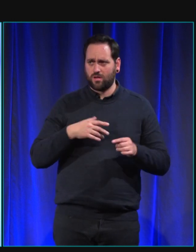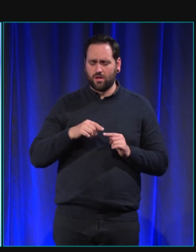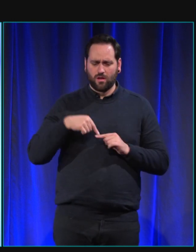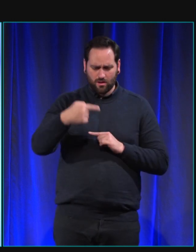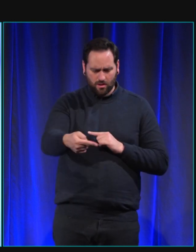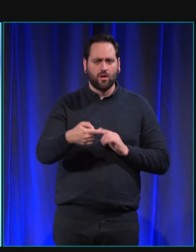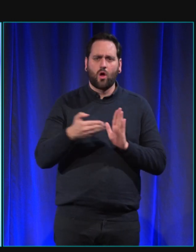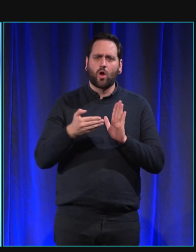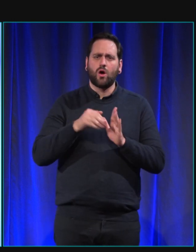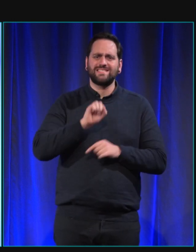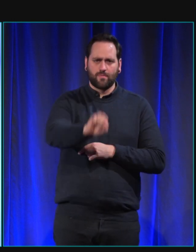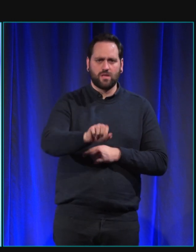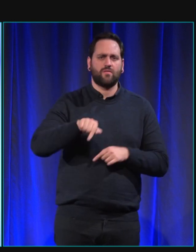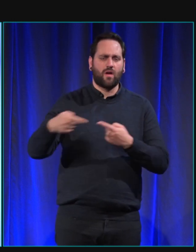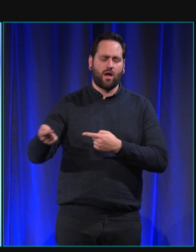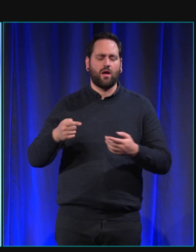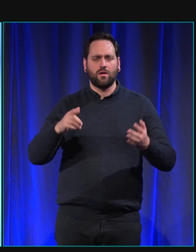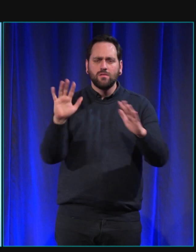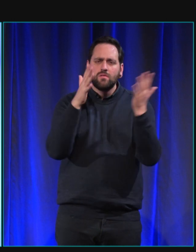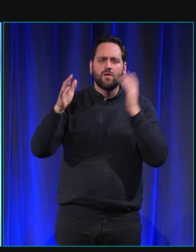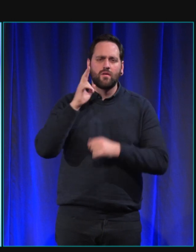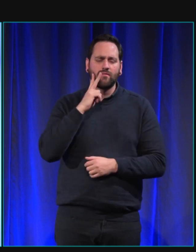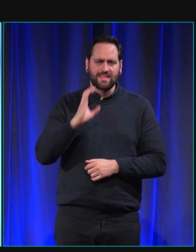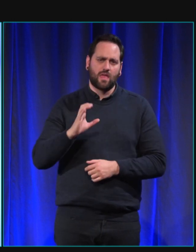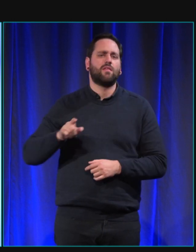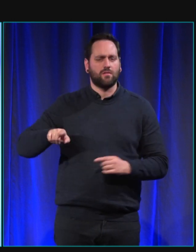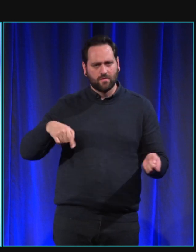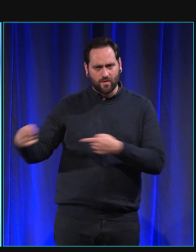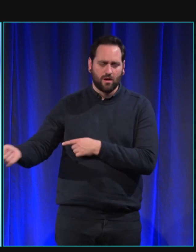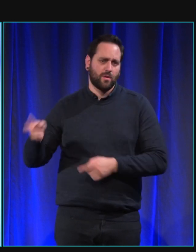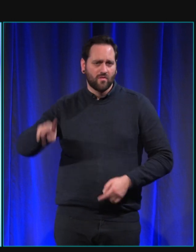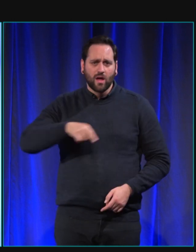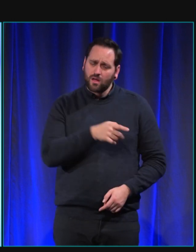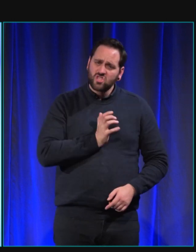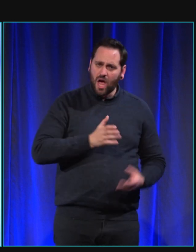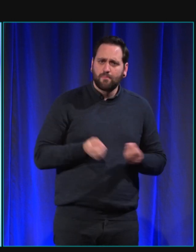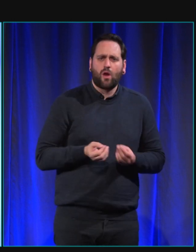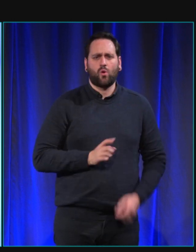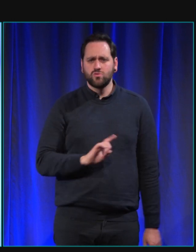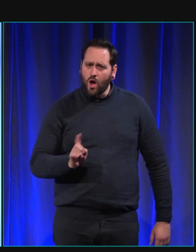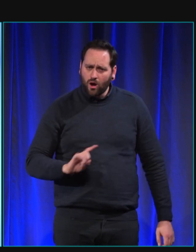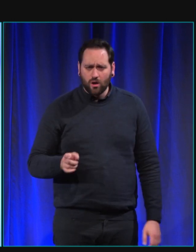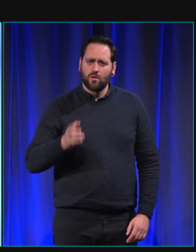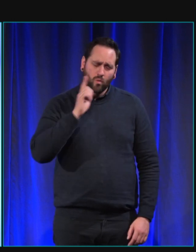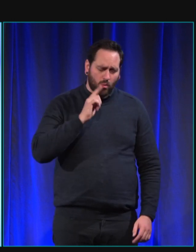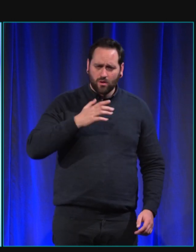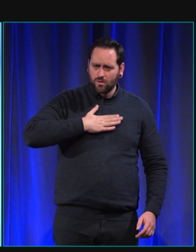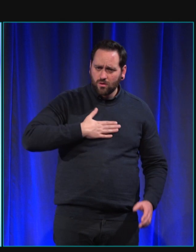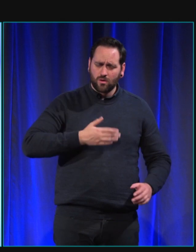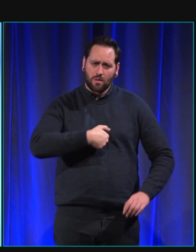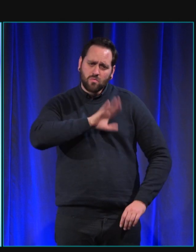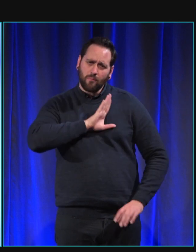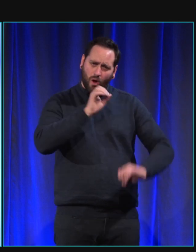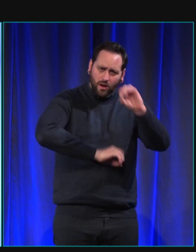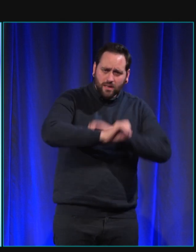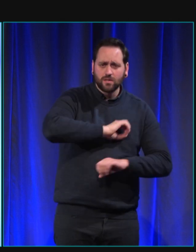samedi ces chiens ils sont pas malheureux parce que bah c'est dans notre contrat on le sait faire et en fait on va organiser notre vie moi lol elle m'a fait permis